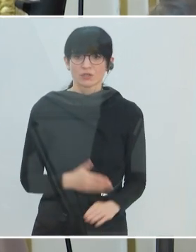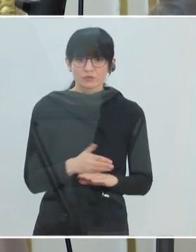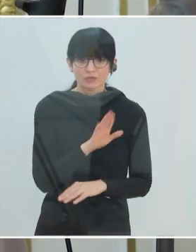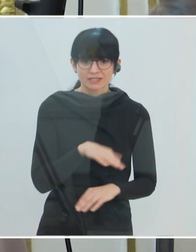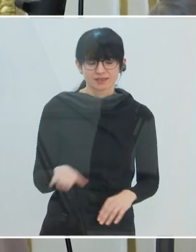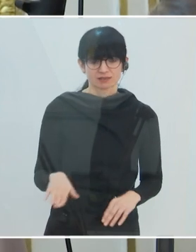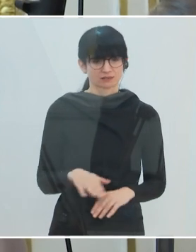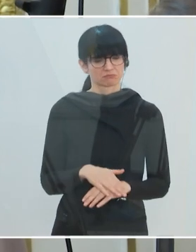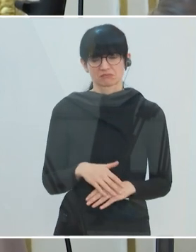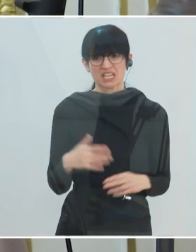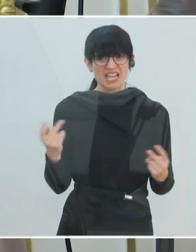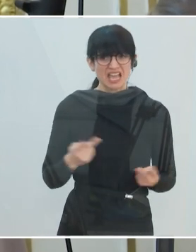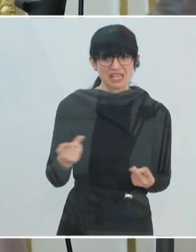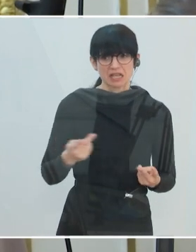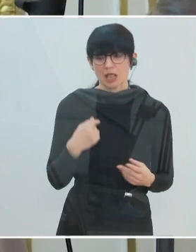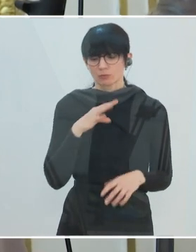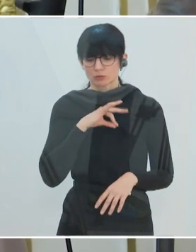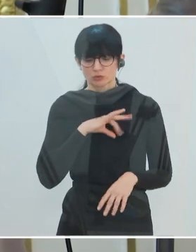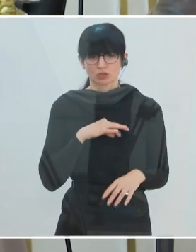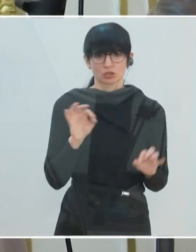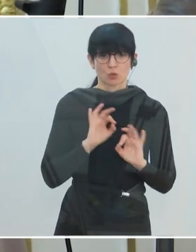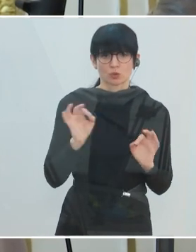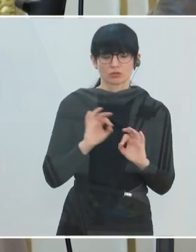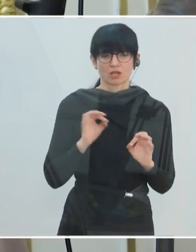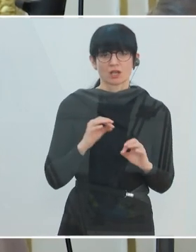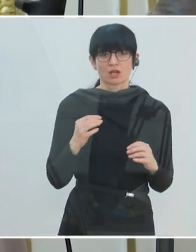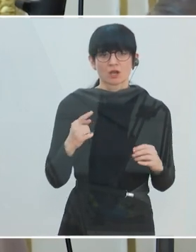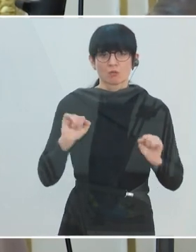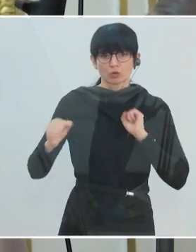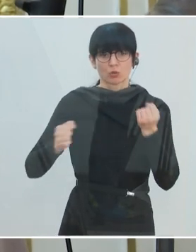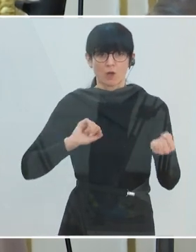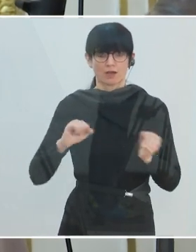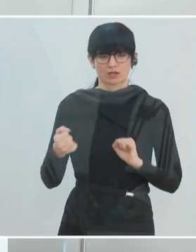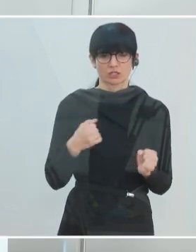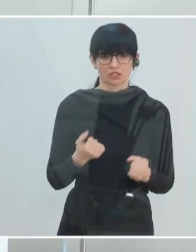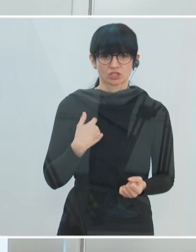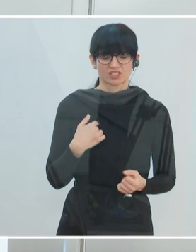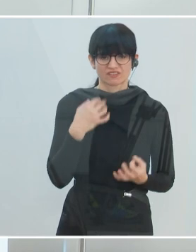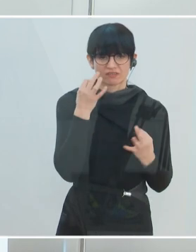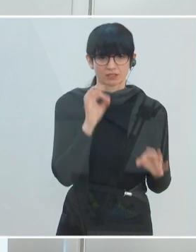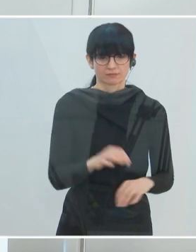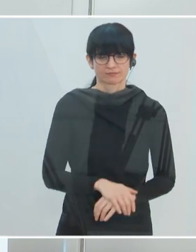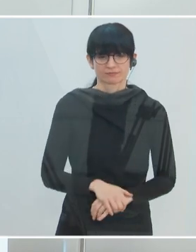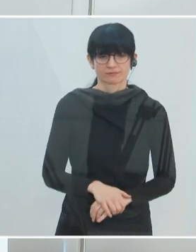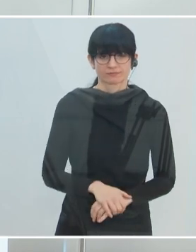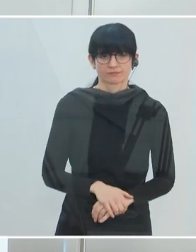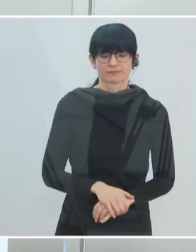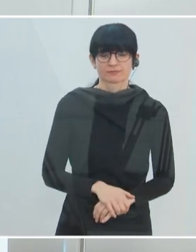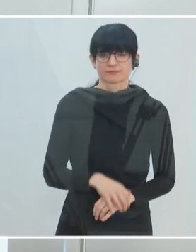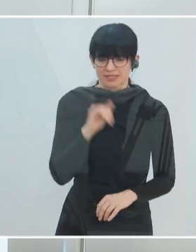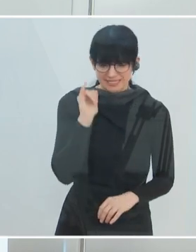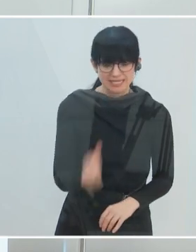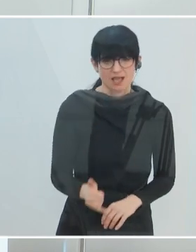Kinder, was jetzt egal, psychische oder motorische Fähigkeiten, was auch immer. Also die Antwort ist ganz einfach, ein eindeutiges